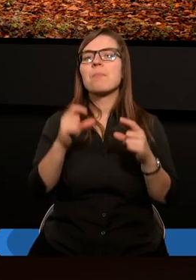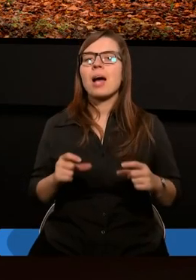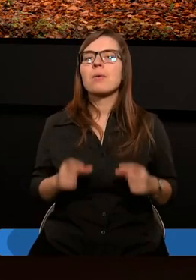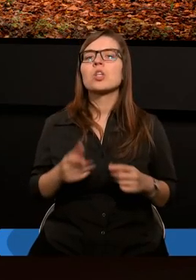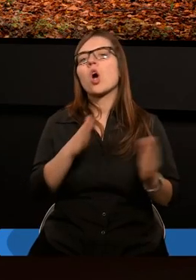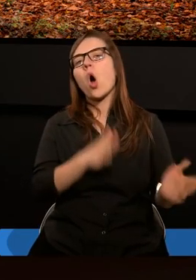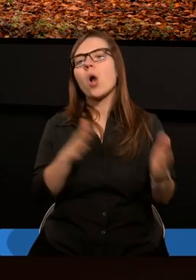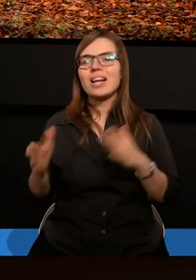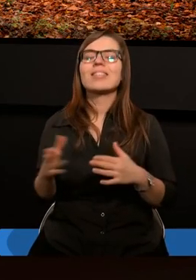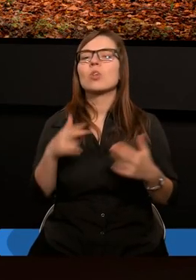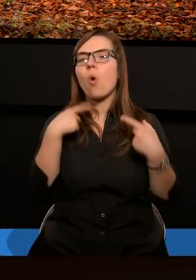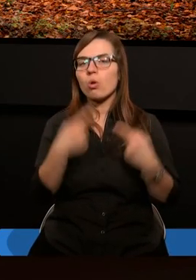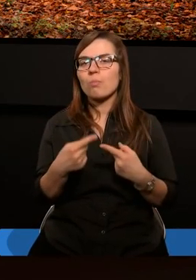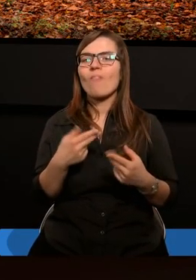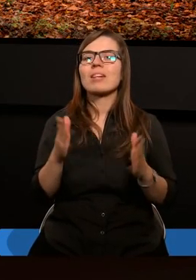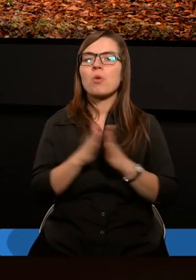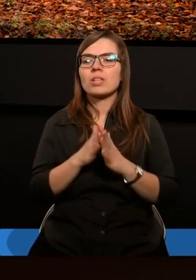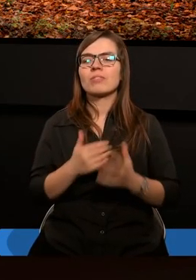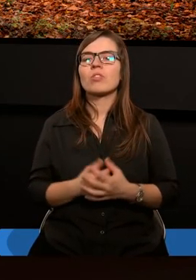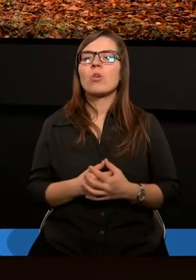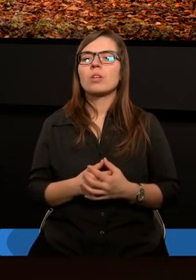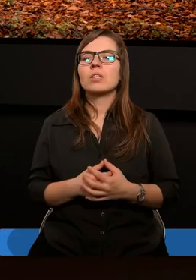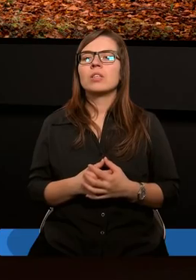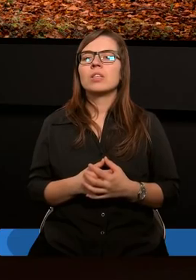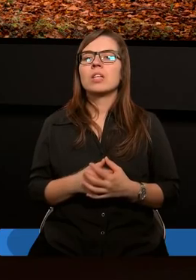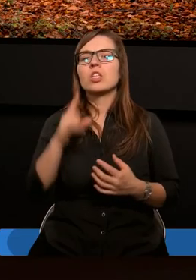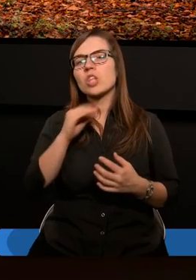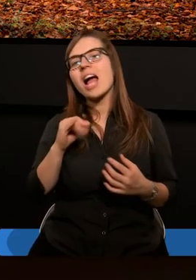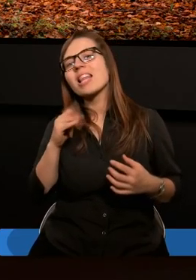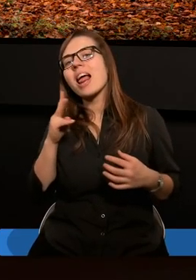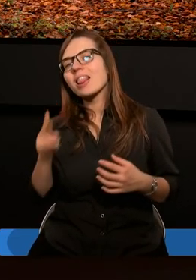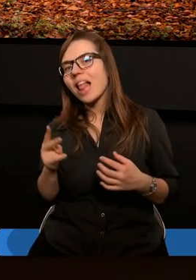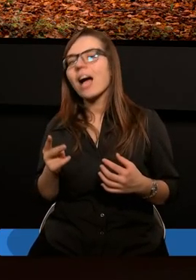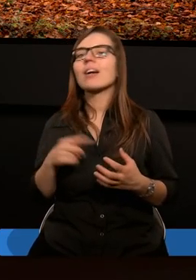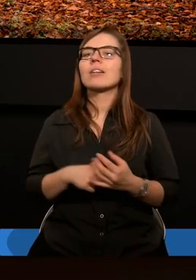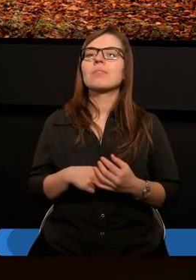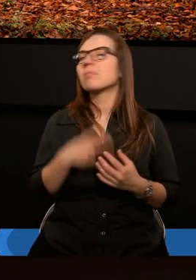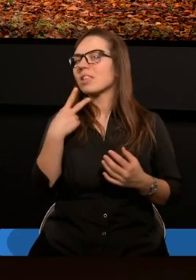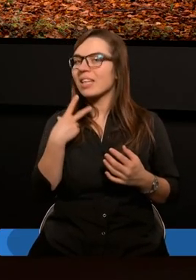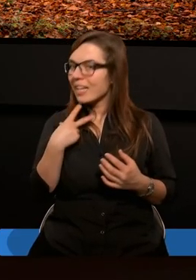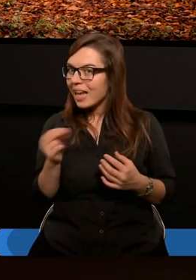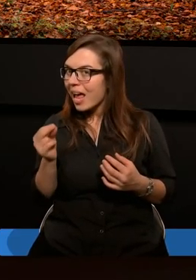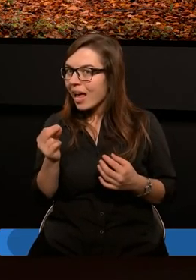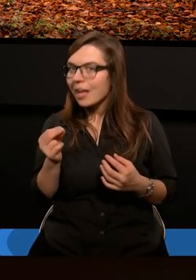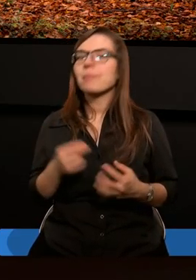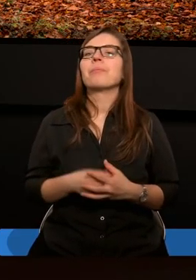kolejna odpowiedź na to pytanie. Wydaje się, że jednak nie.